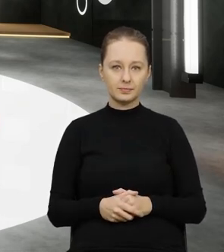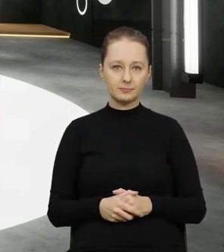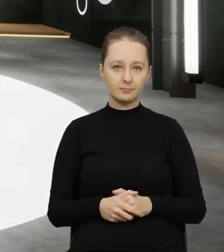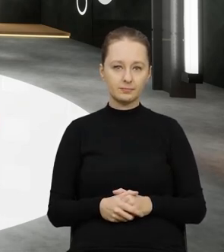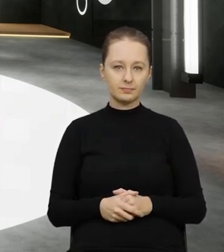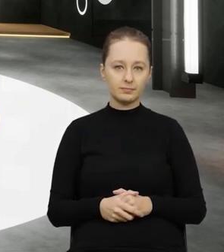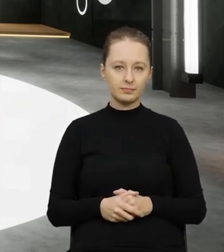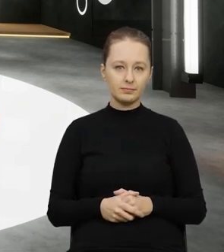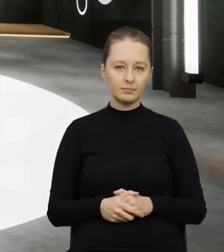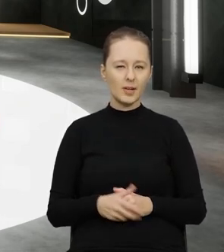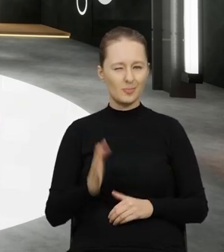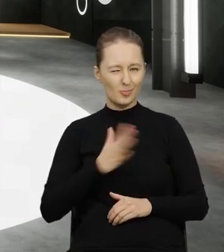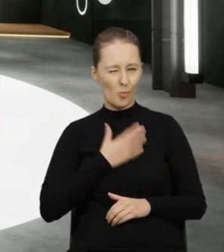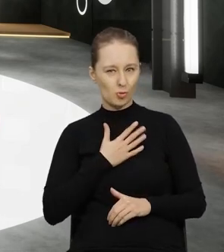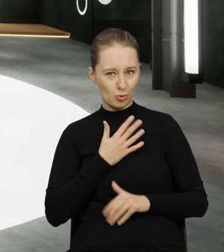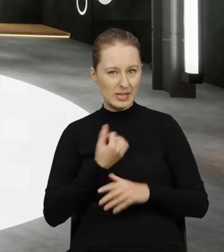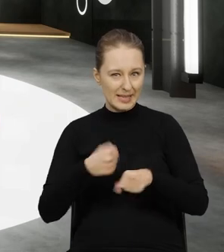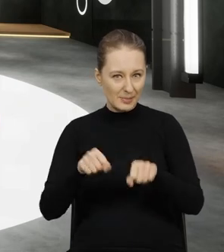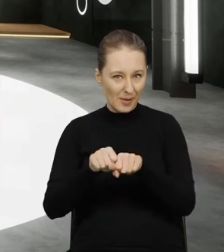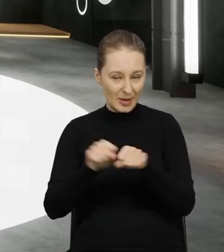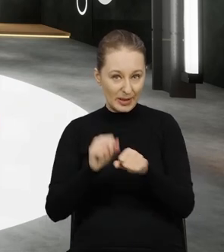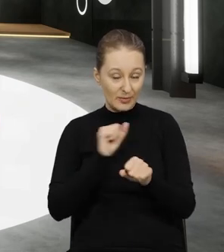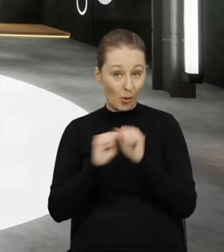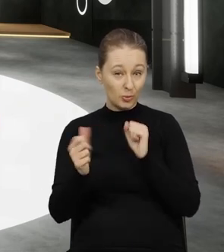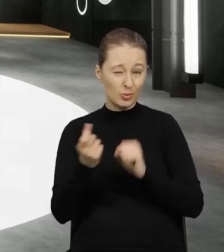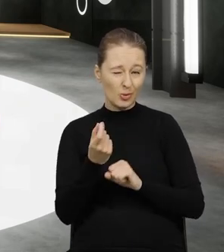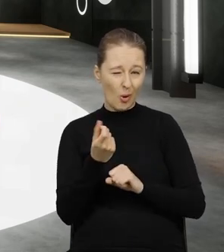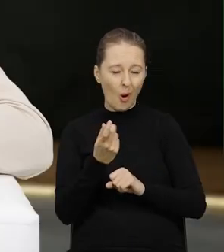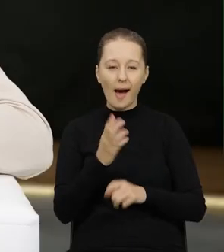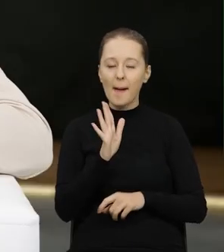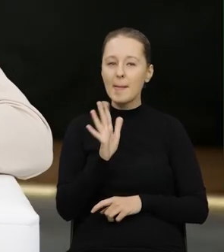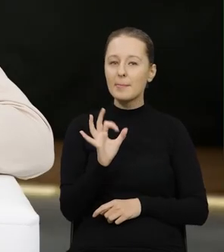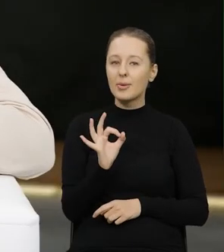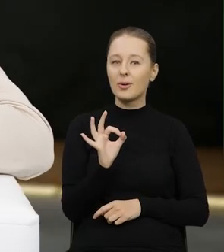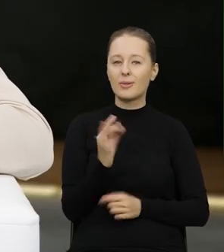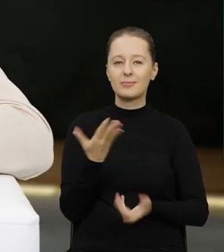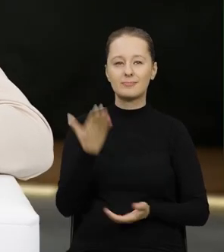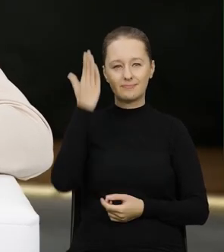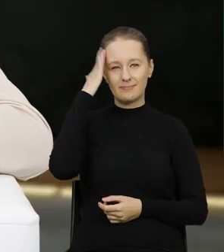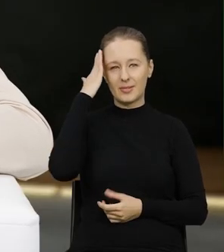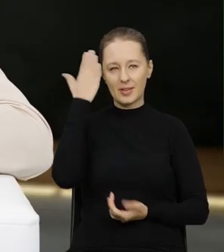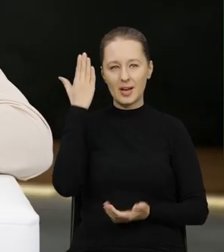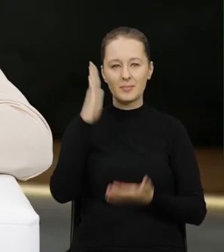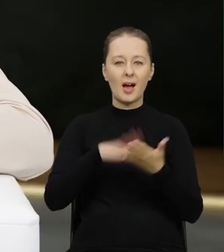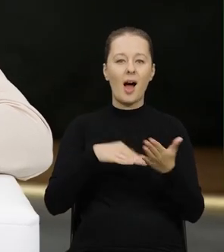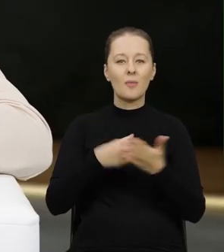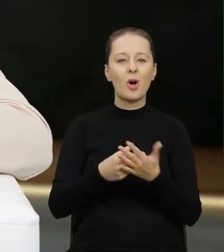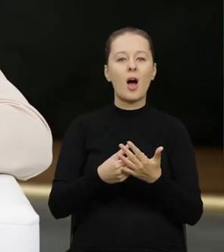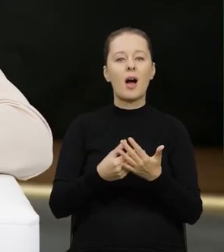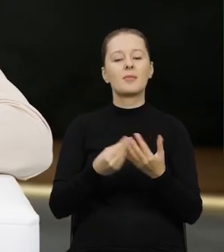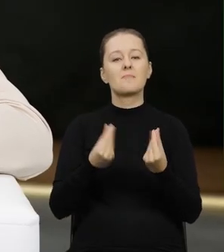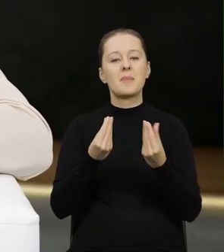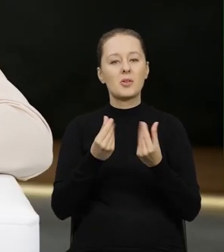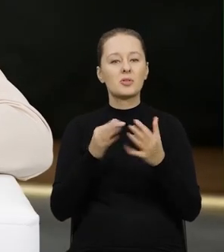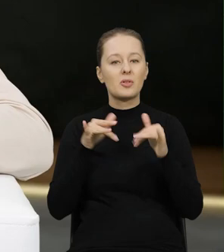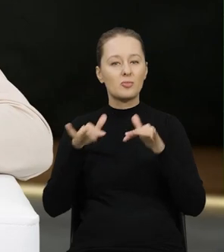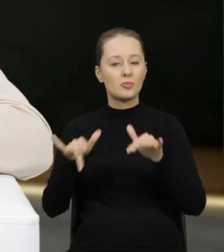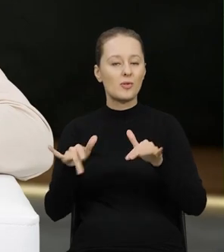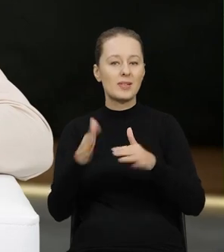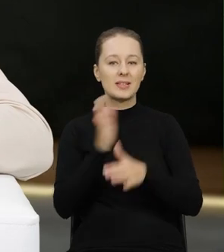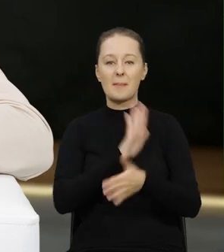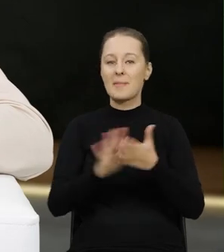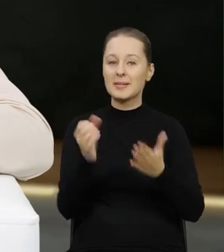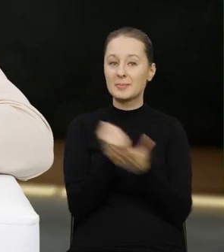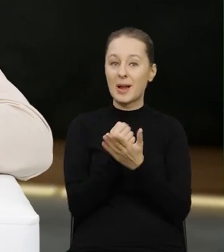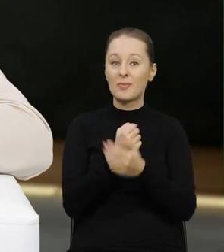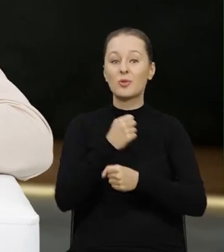przynajmniej szczątkowo, chociaż jakieś poczucie sprawiedliwości mamy. Ponieważ jak wiemy, chociażby wpływy skar pieniężnych